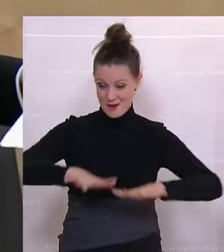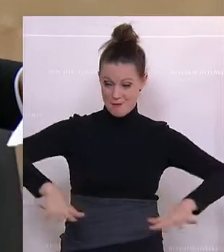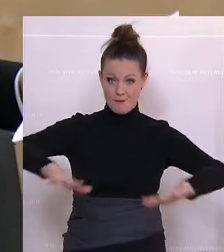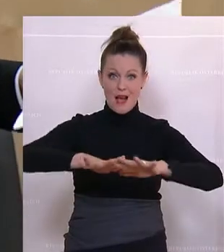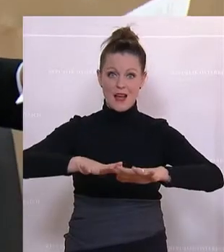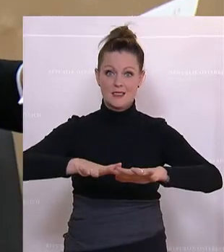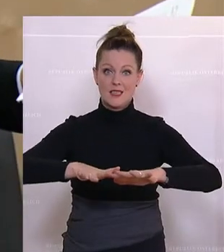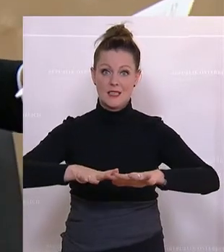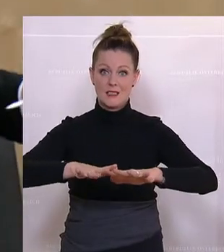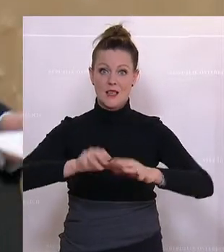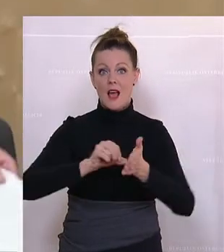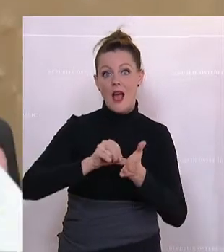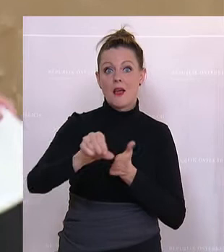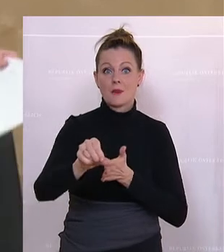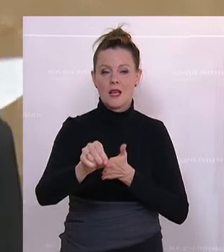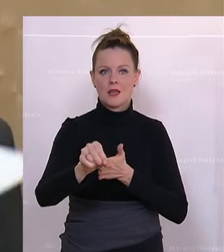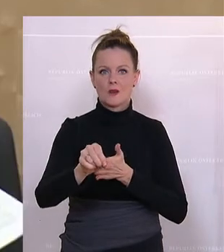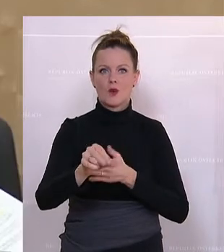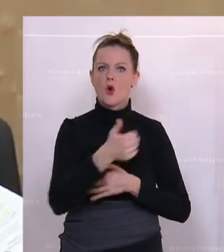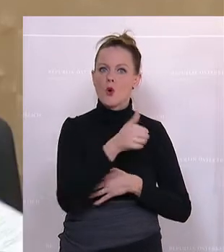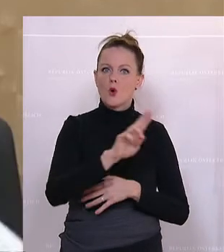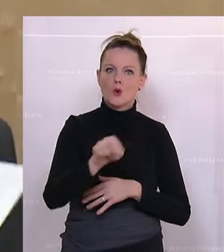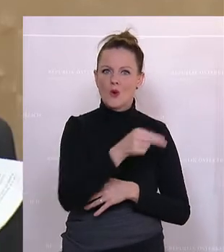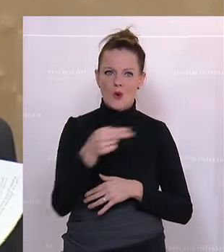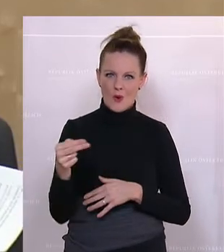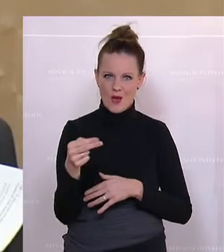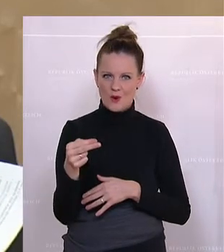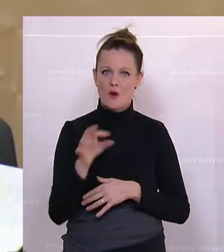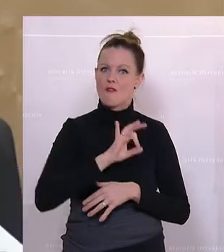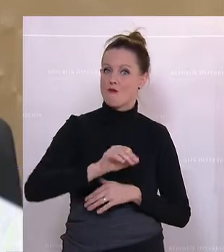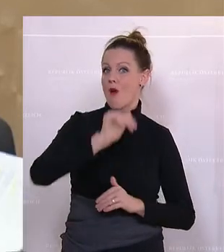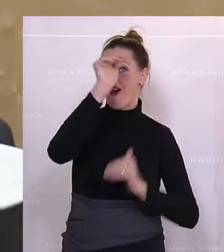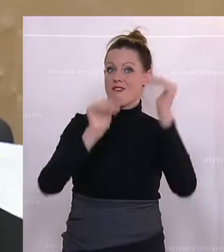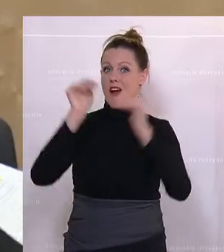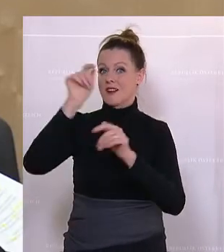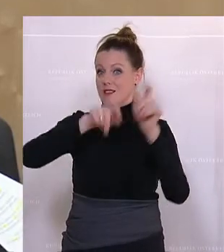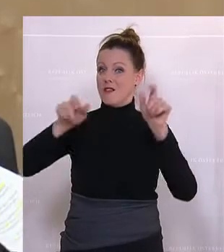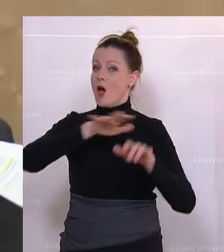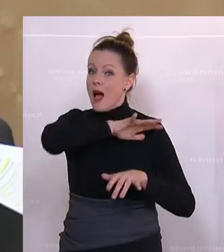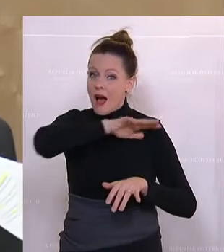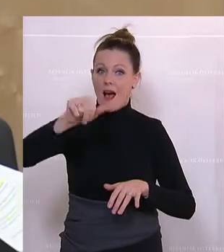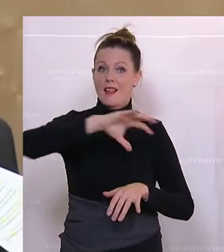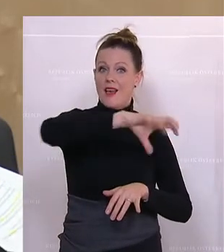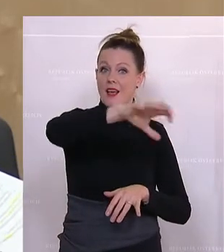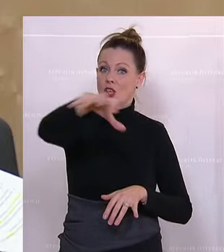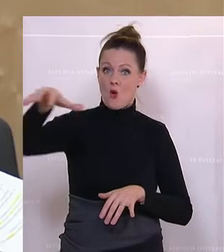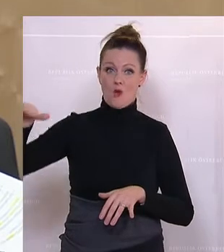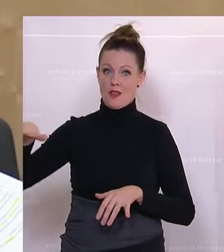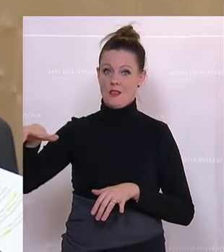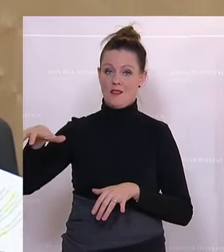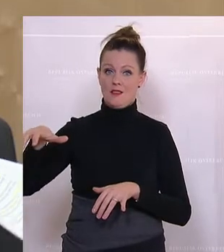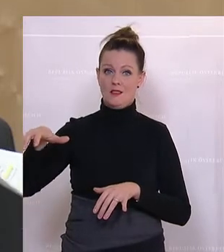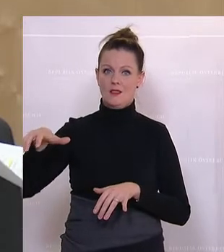Basisabgeltung haben mit den ersten 100 Euro für einen Erwachsenen in allen Regionen. Das deckt, das